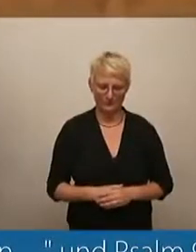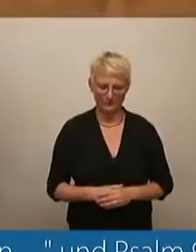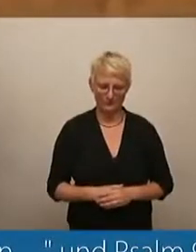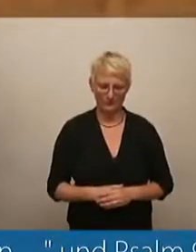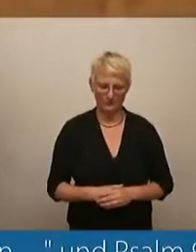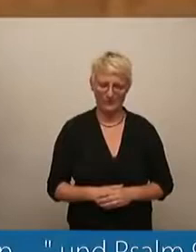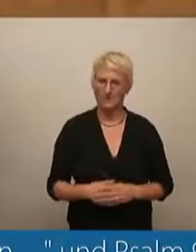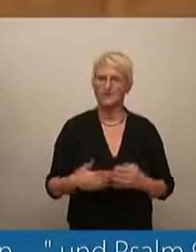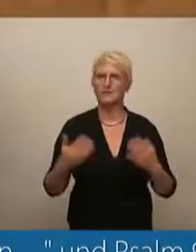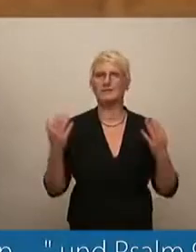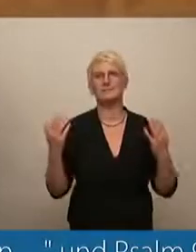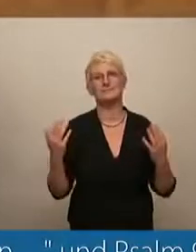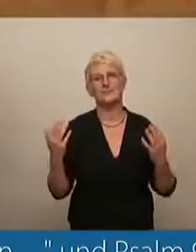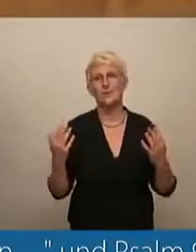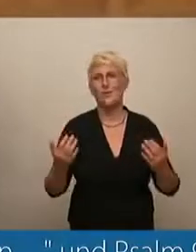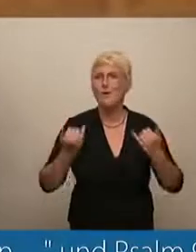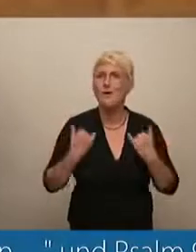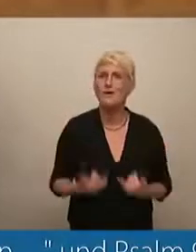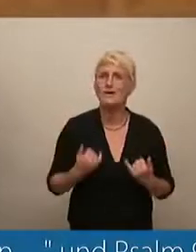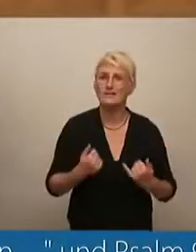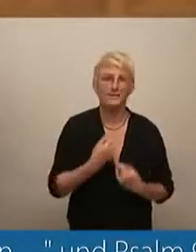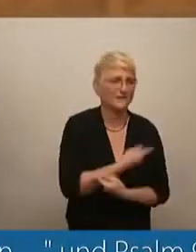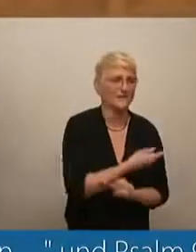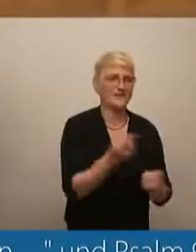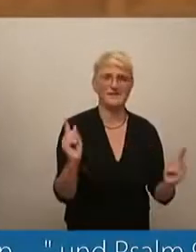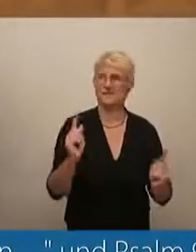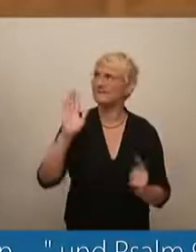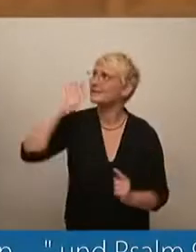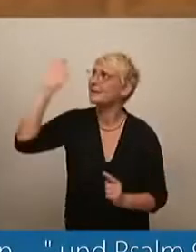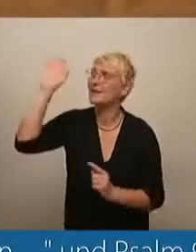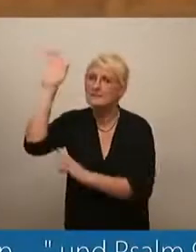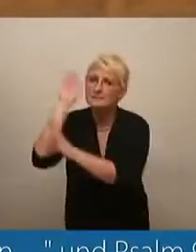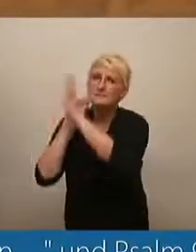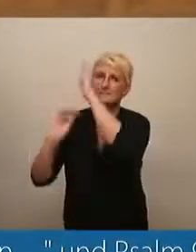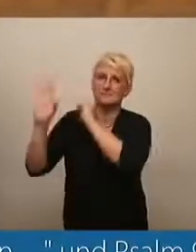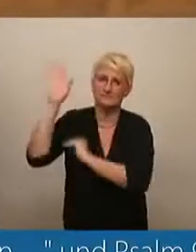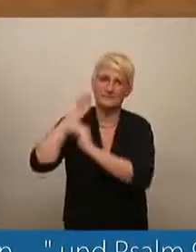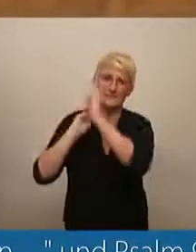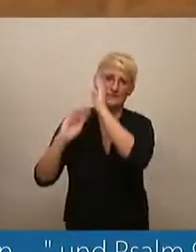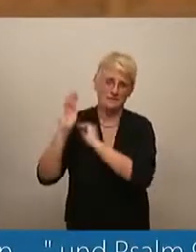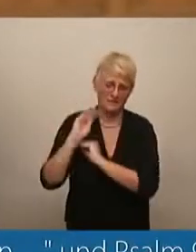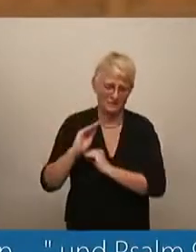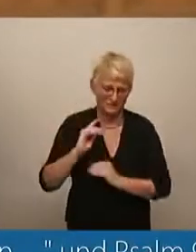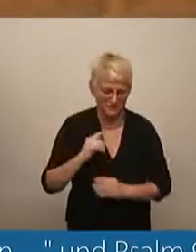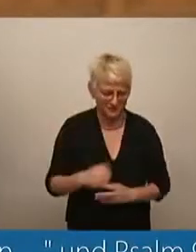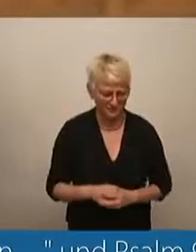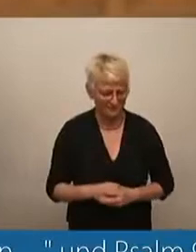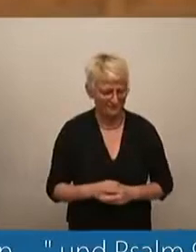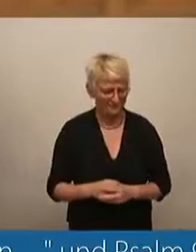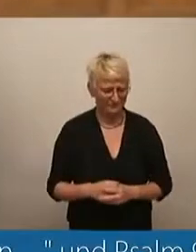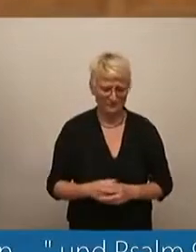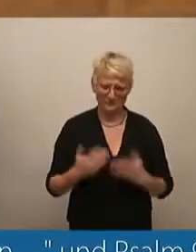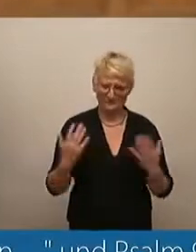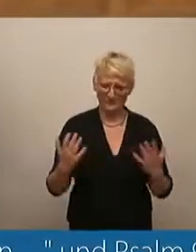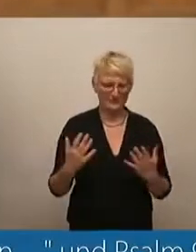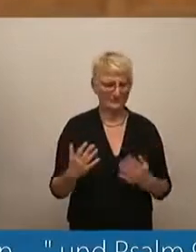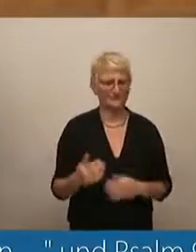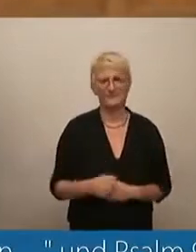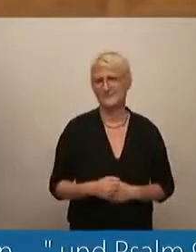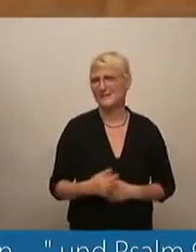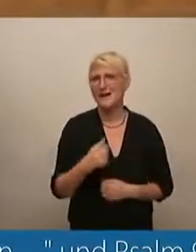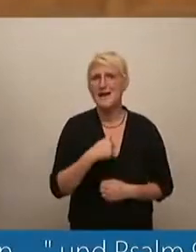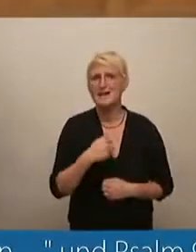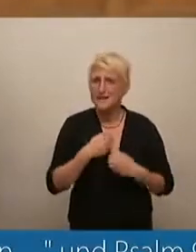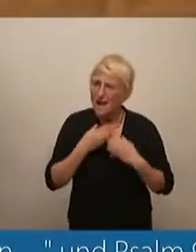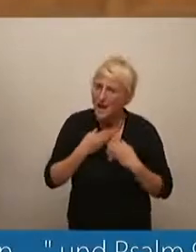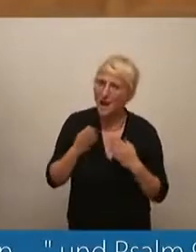Ach, würdet ihr doch heute auf seine Stimme hören, Verhärtet euer